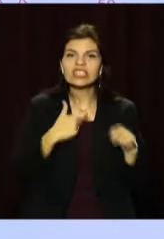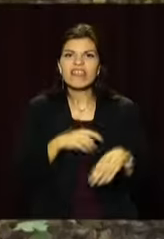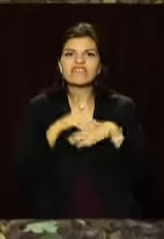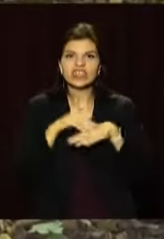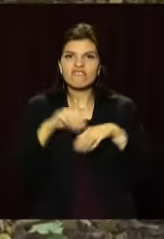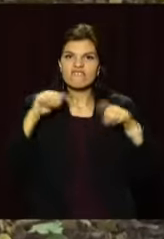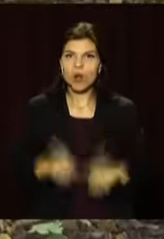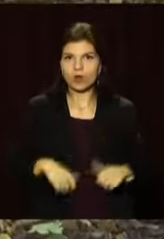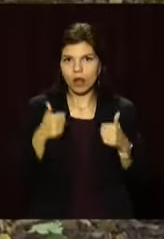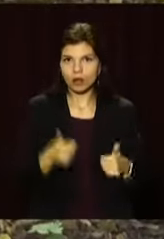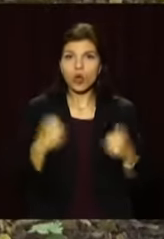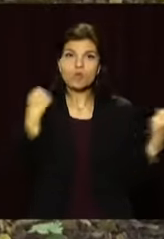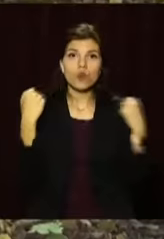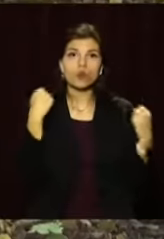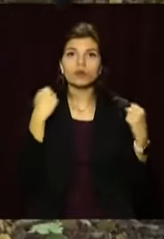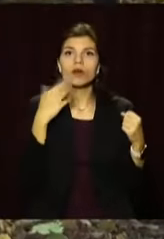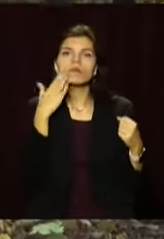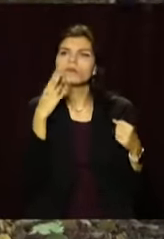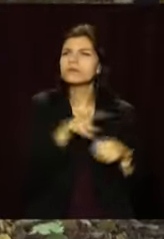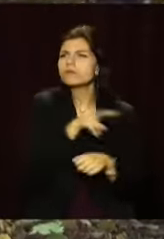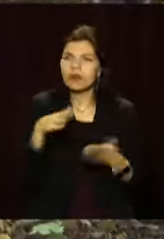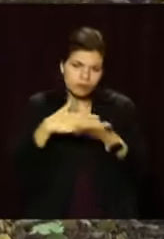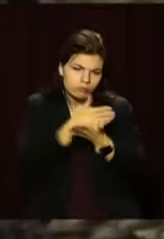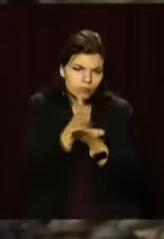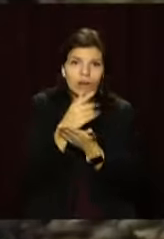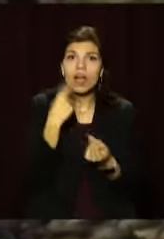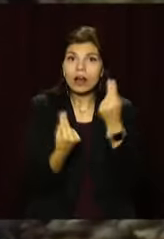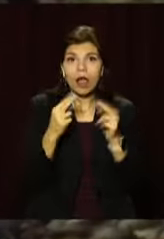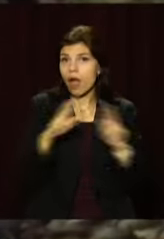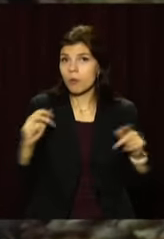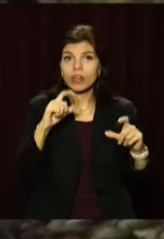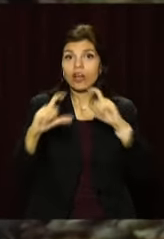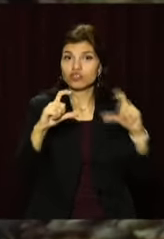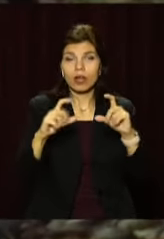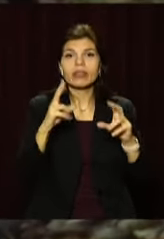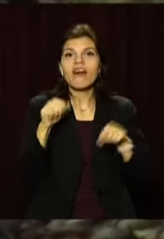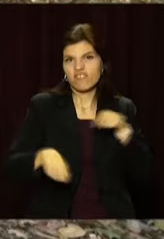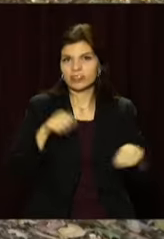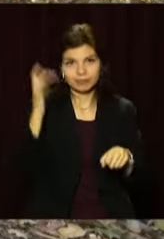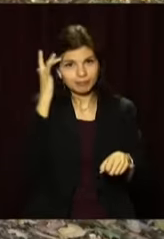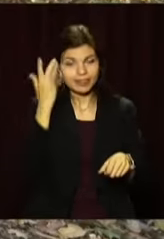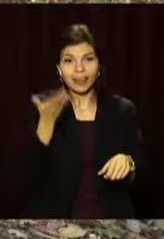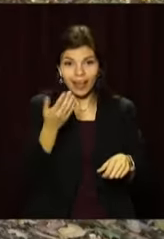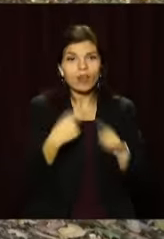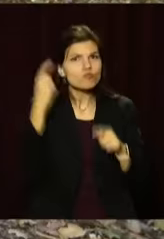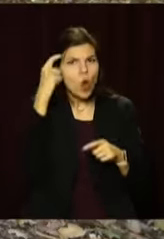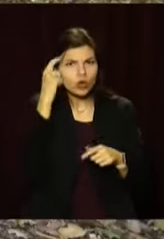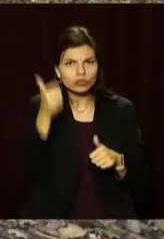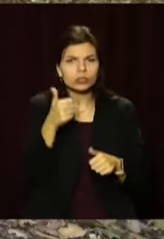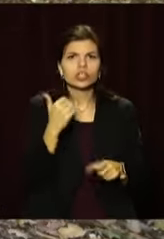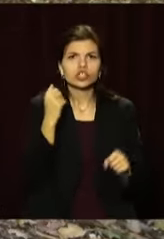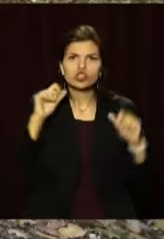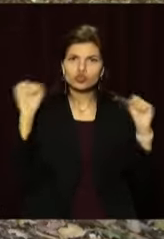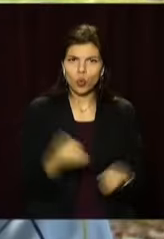фізичну форму. Спортивне орієнтування називають грою у шахи на велосипеді. Тут потрібні мізки та швидкість,